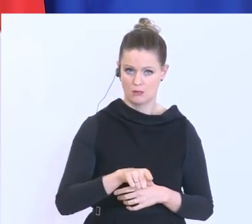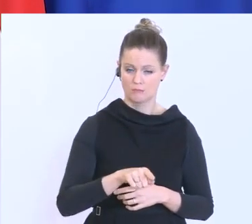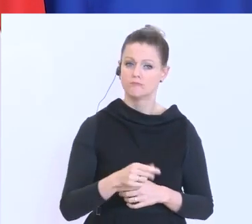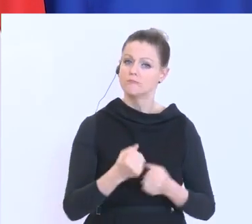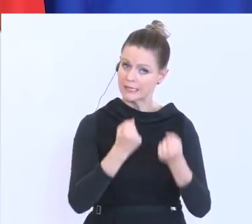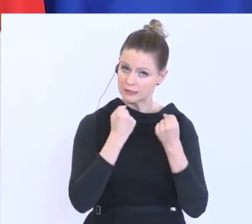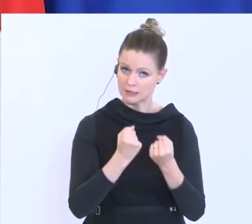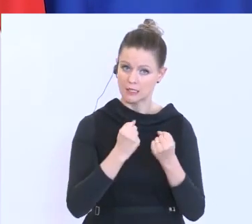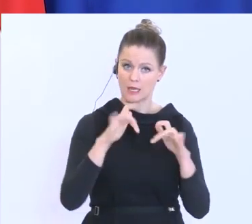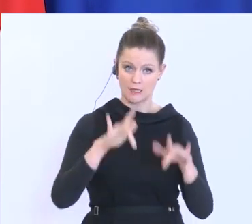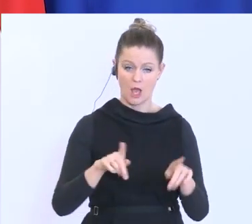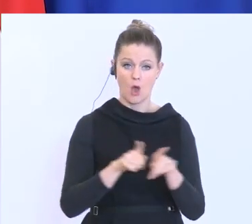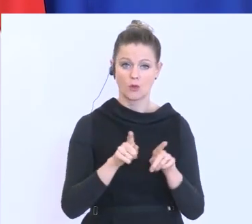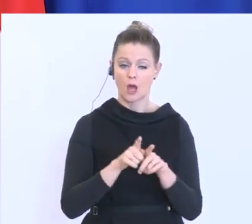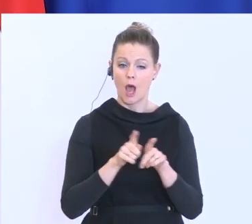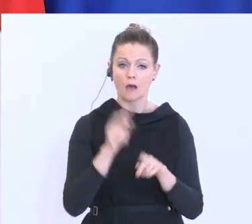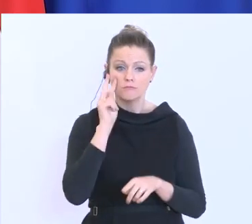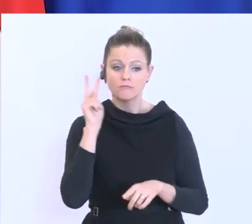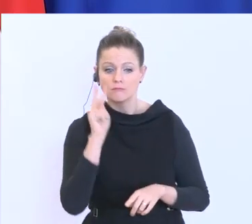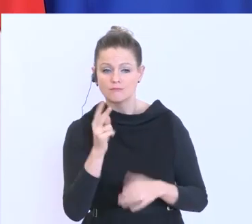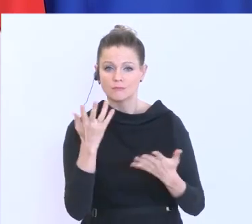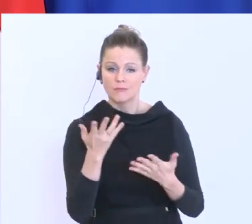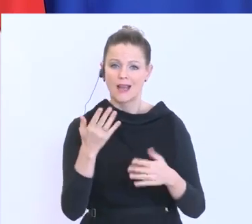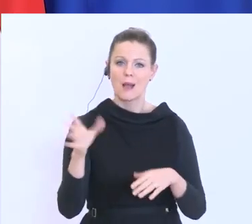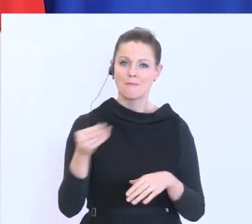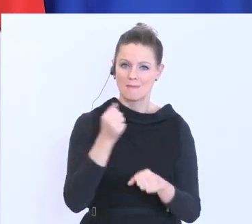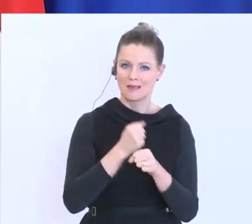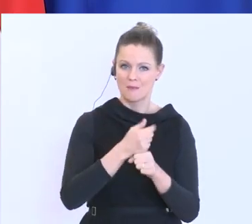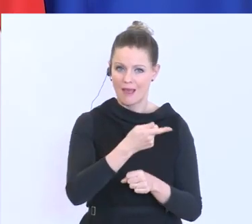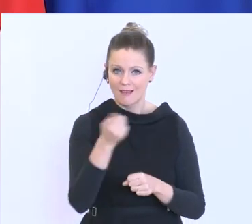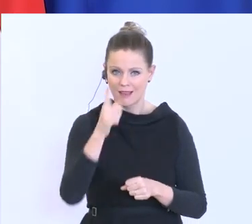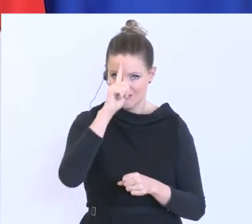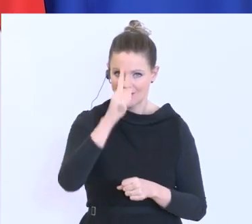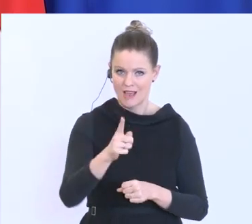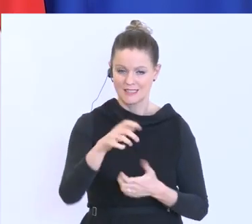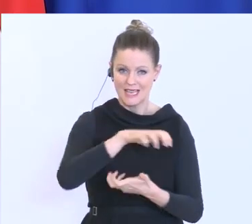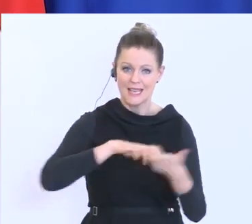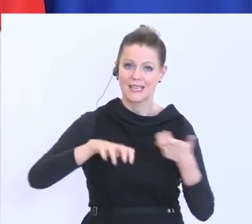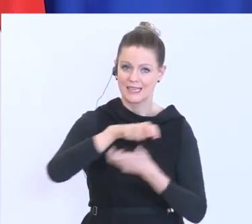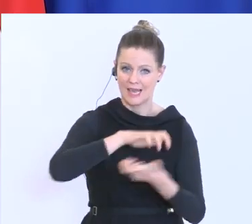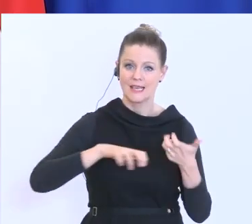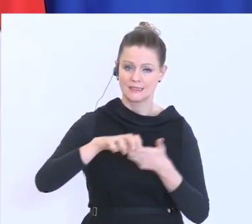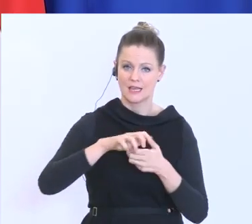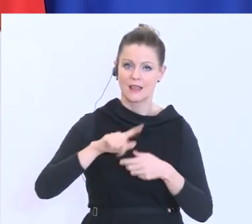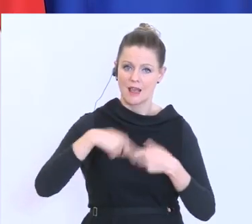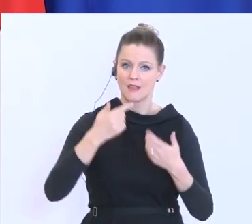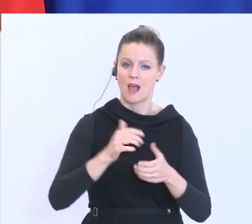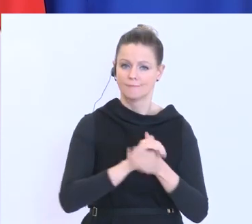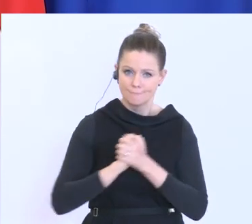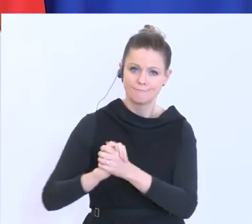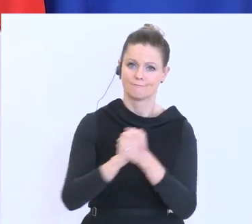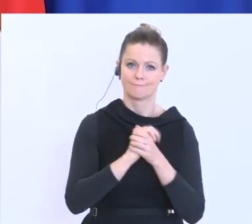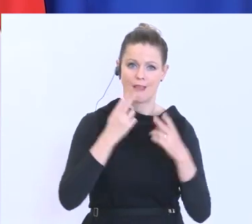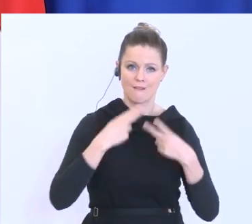Sicherheit und den Ausblick, dass die Mitarbeiterinnen und Mitarbeiter wissen, nach der Krise geht es mit vereinten Kräften